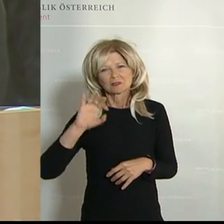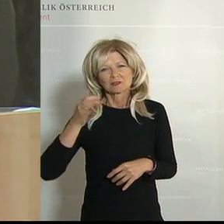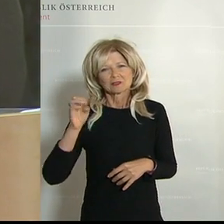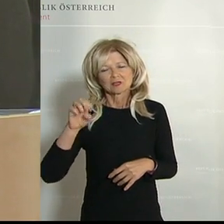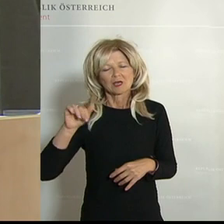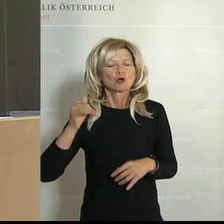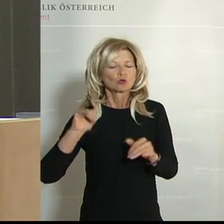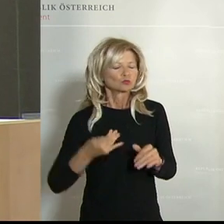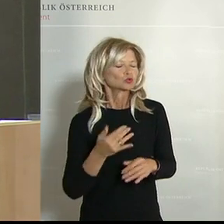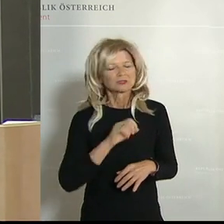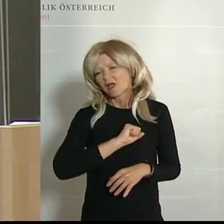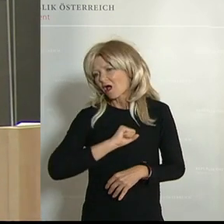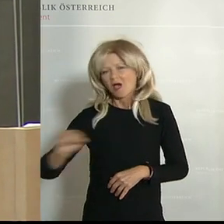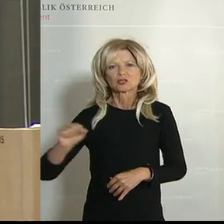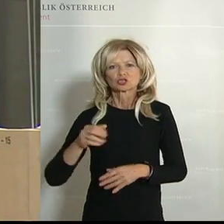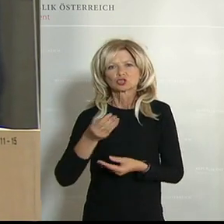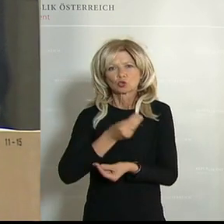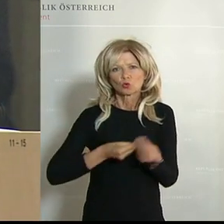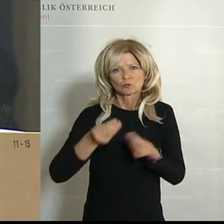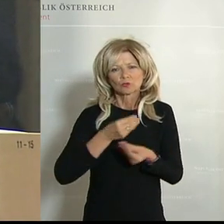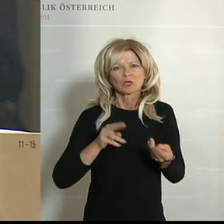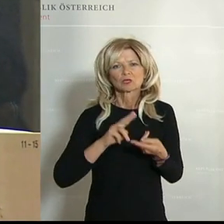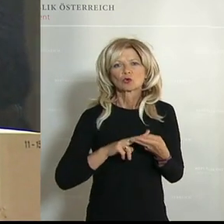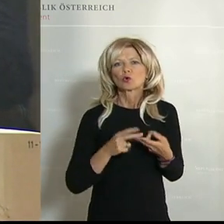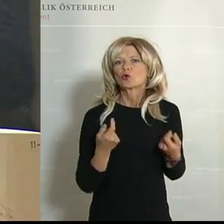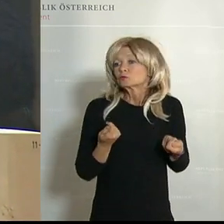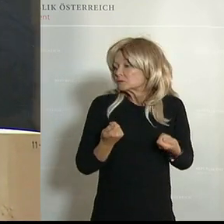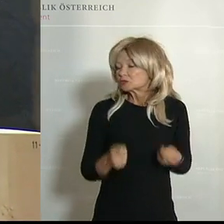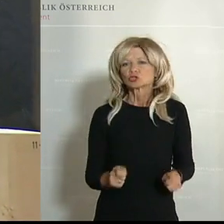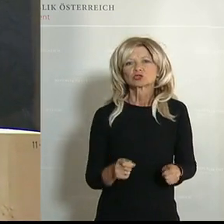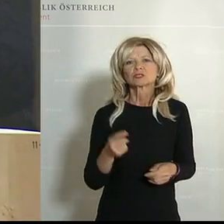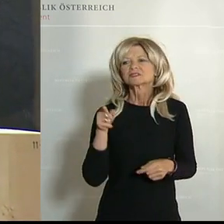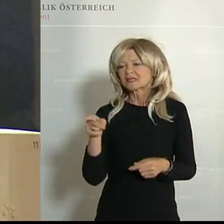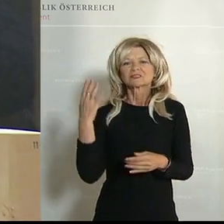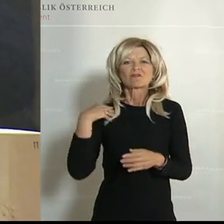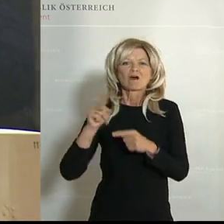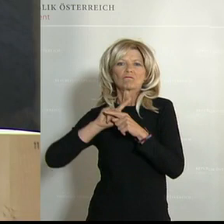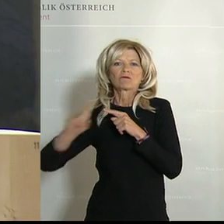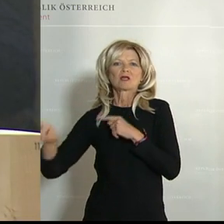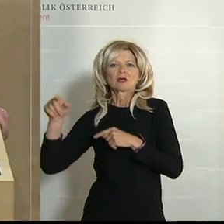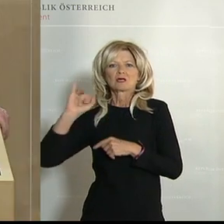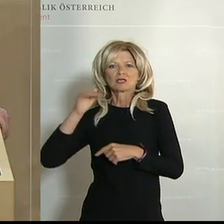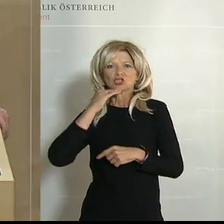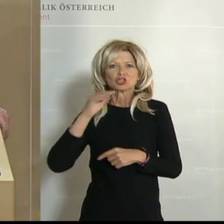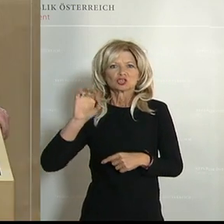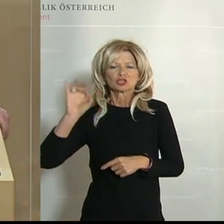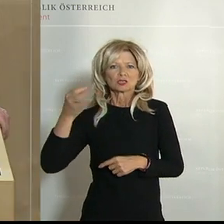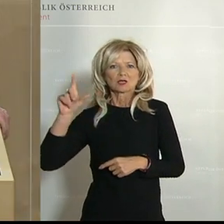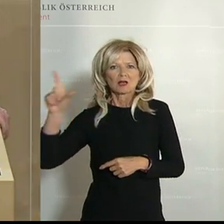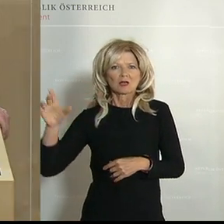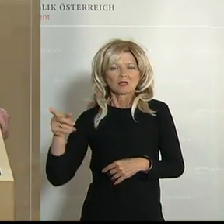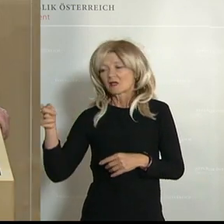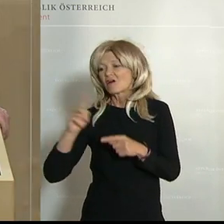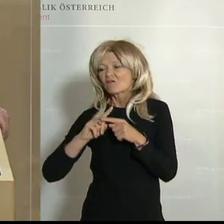genau das, dieses rasche Handeln, diese Entschlossenheit hat in Ischgl gefehlt. Genau das war der Fehler in Ischgl. Die